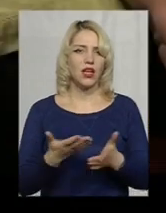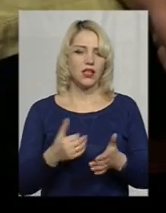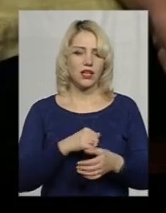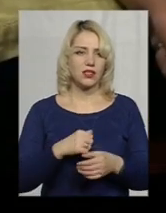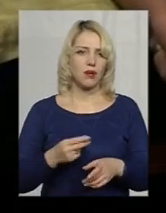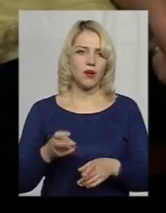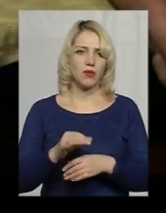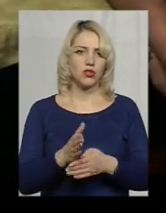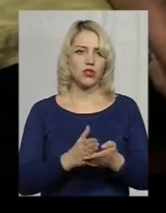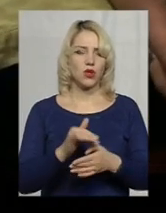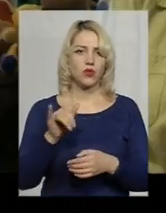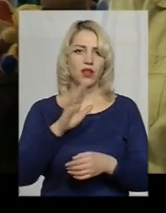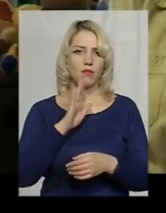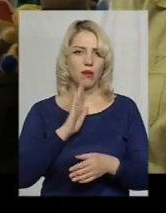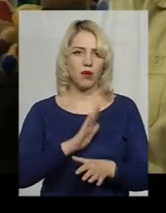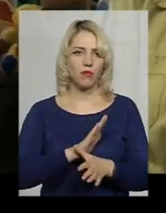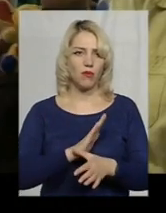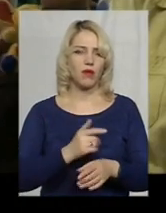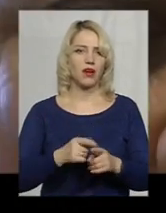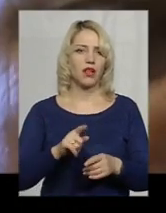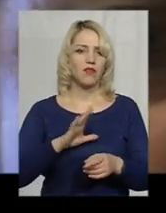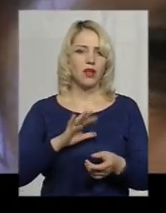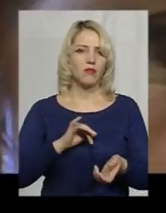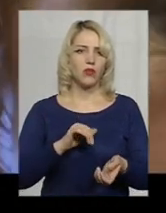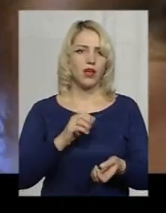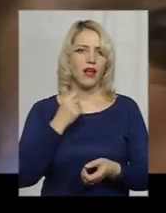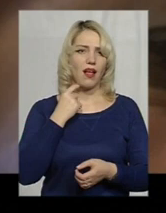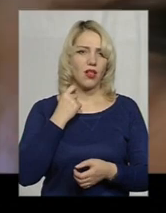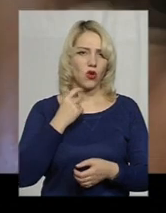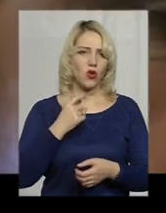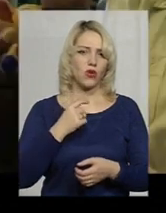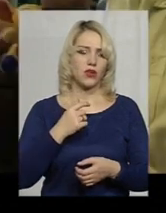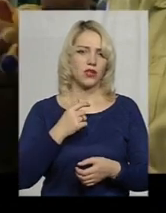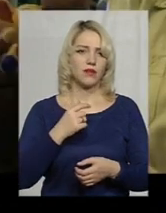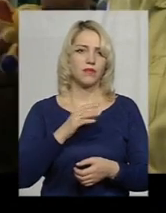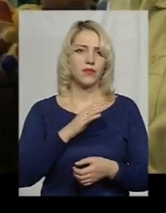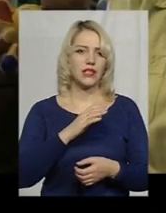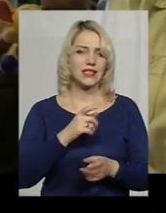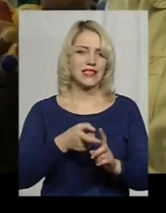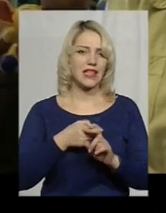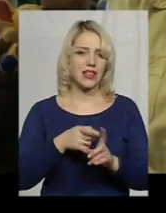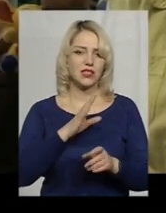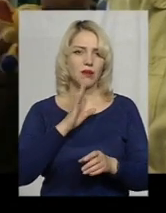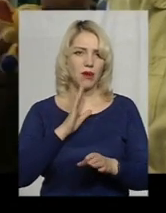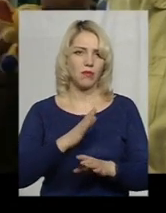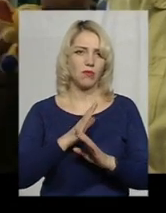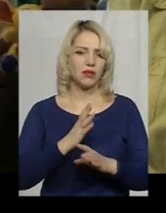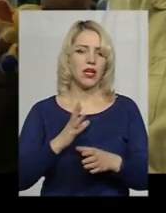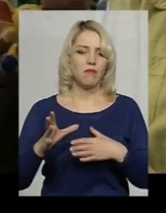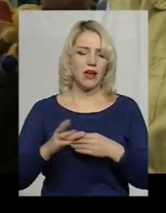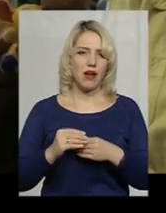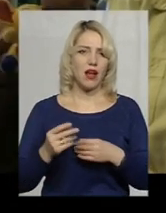прийшла в службу, в неї мама померла, була алкозалежна, і від цього і померла. Ми разом з нею народжували,